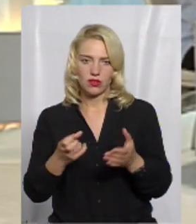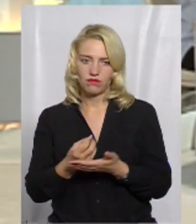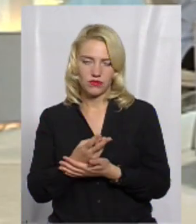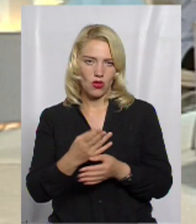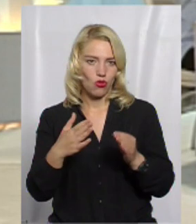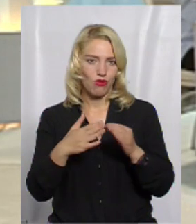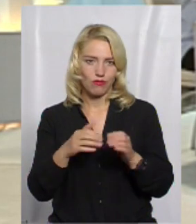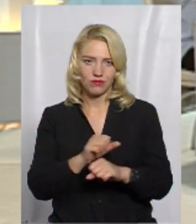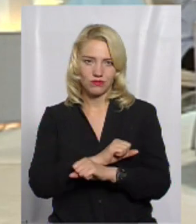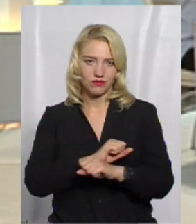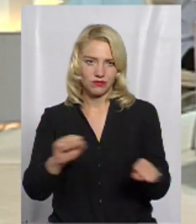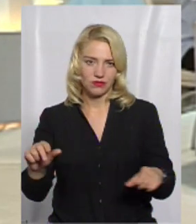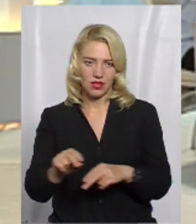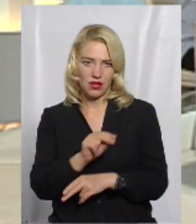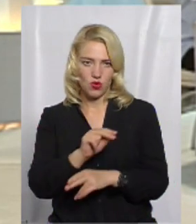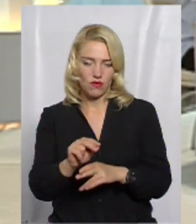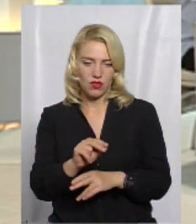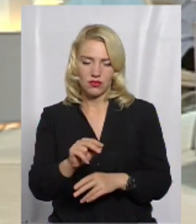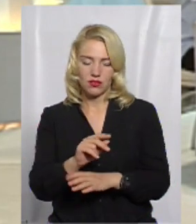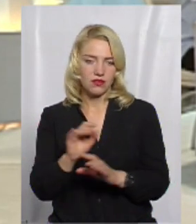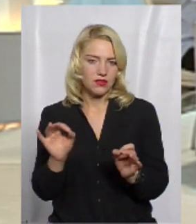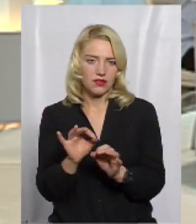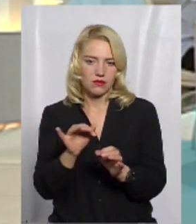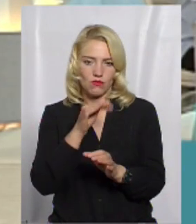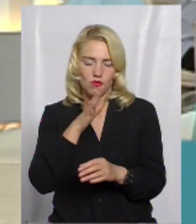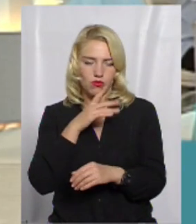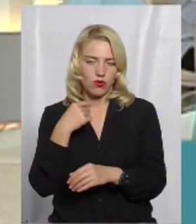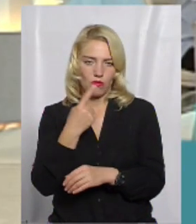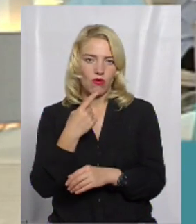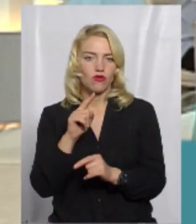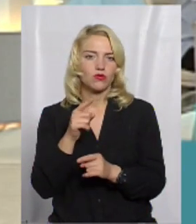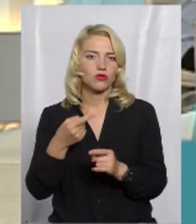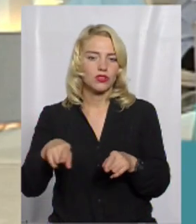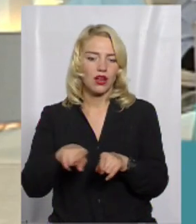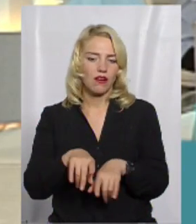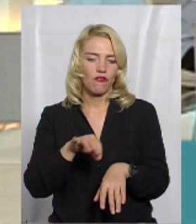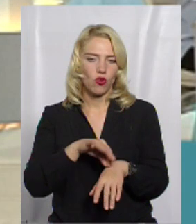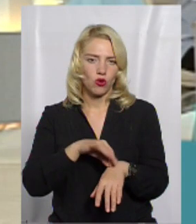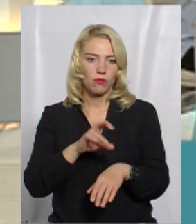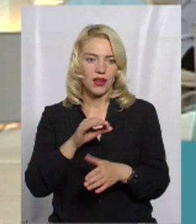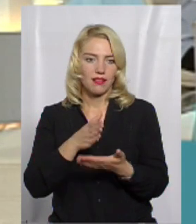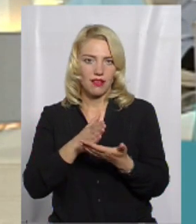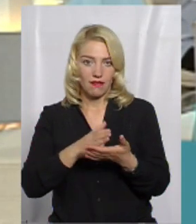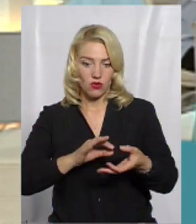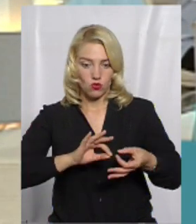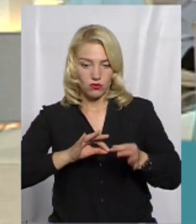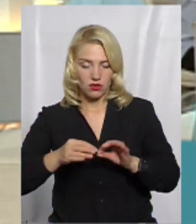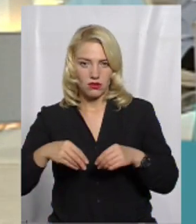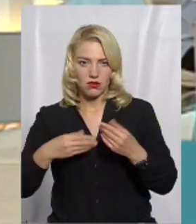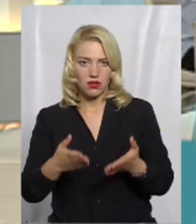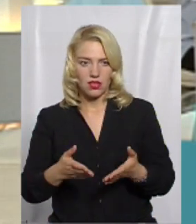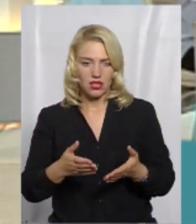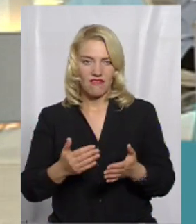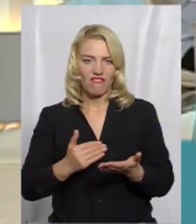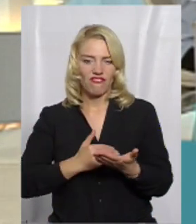лікування на дому не може бути і мови, тому що це хвороба, яка при наявності ускладнень, дає дуже